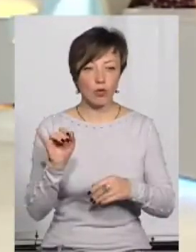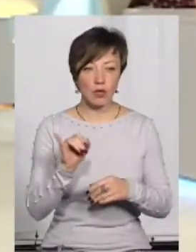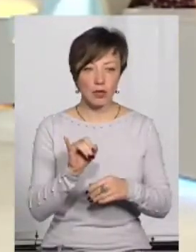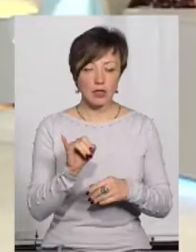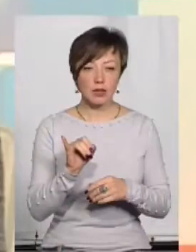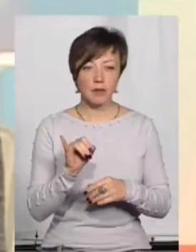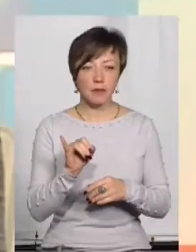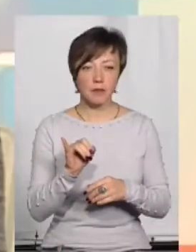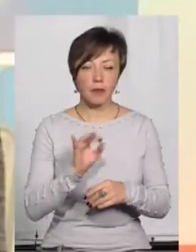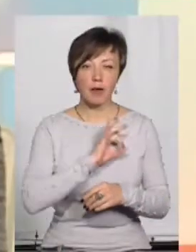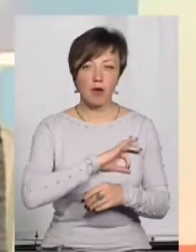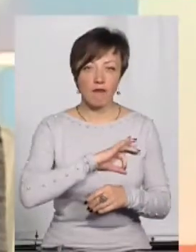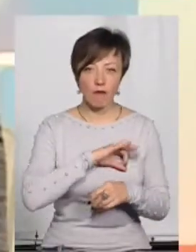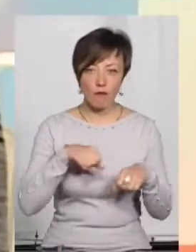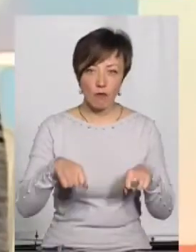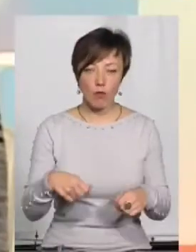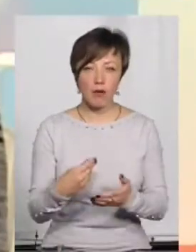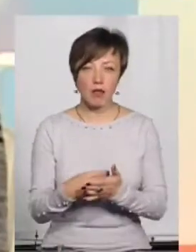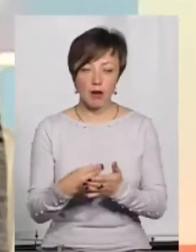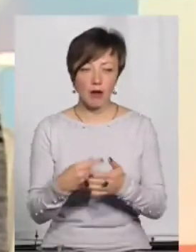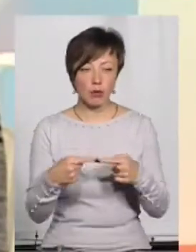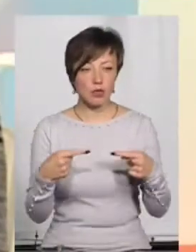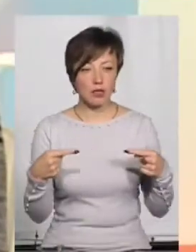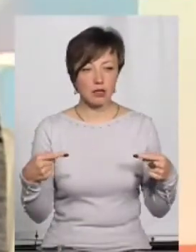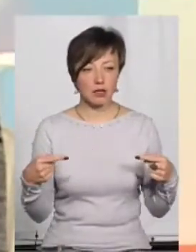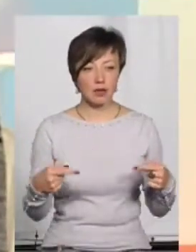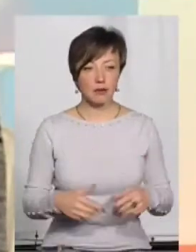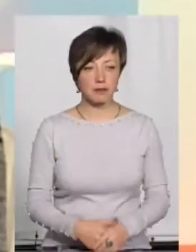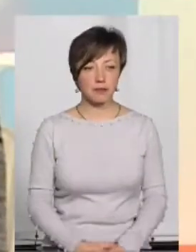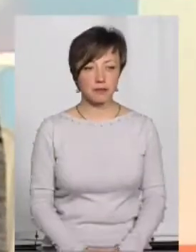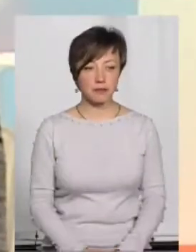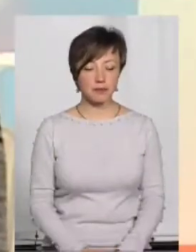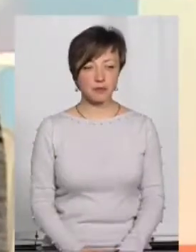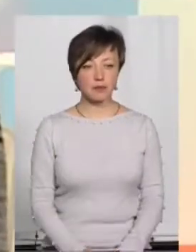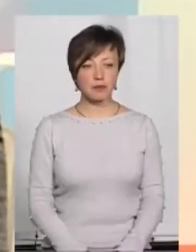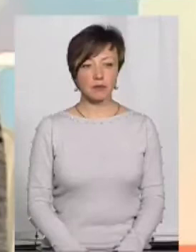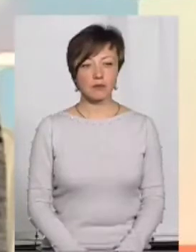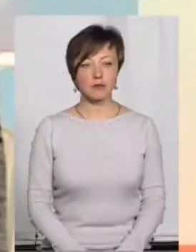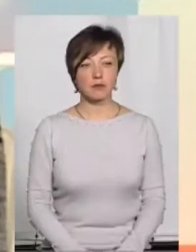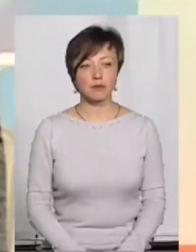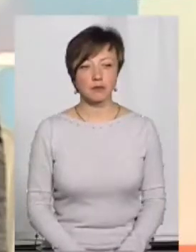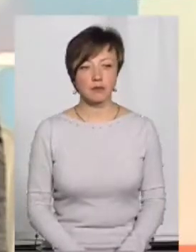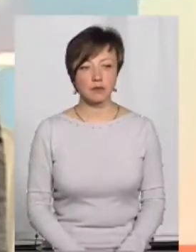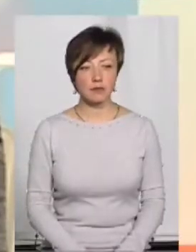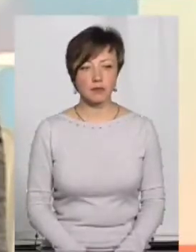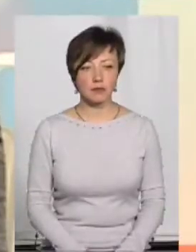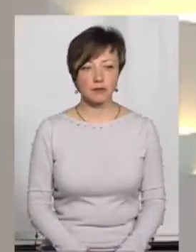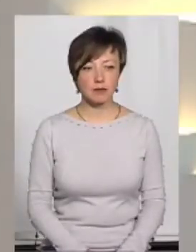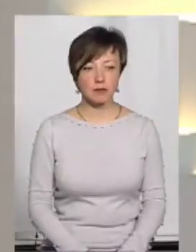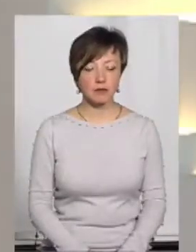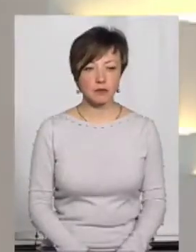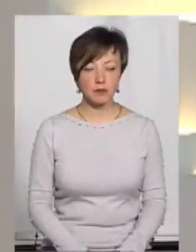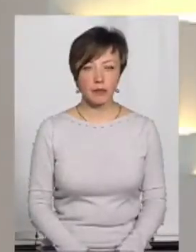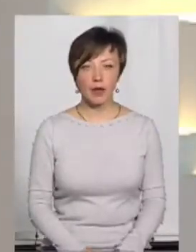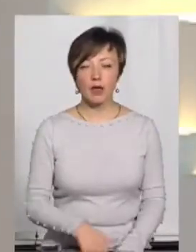правову, і матеріальну, і так далі. І також я надала ці координати. Зрозуміло.